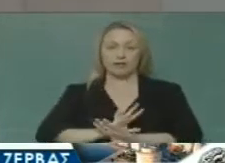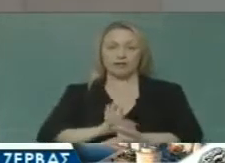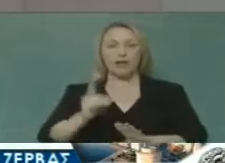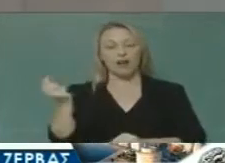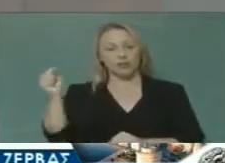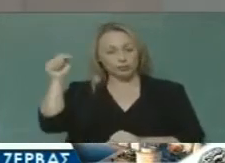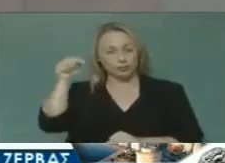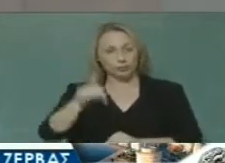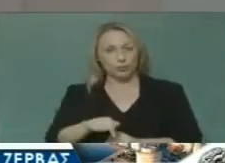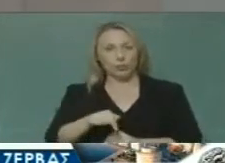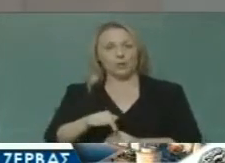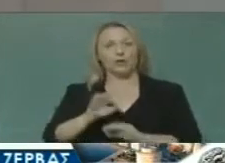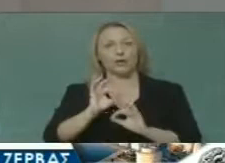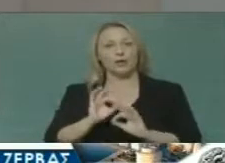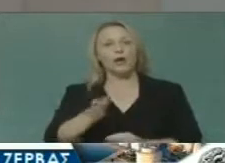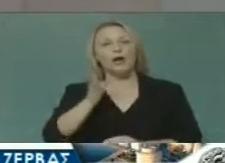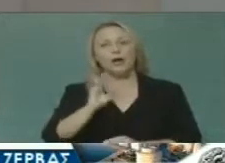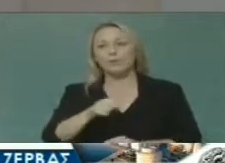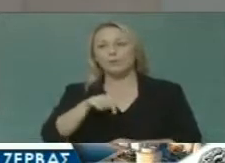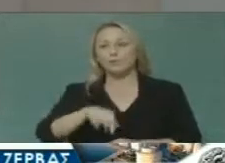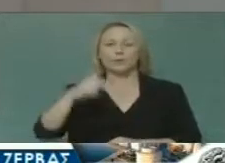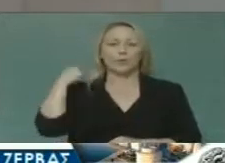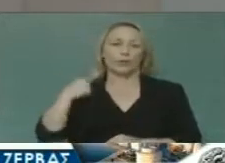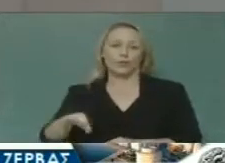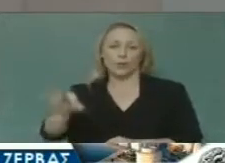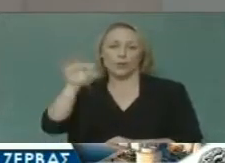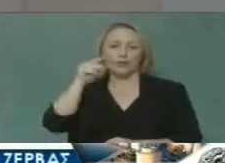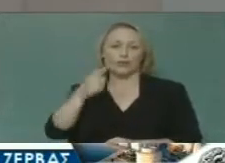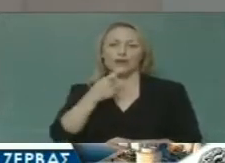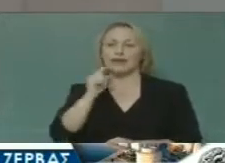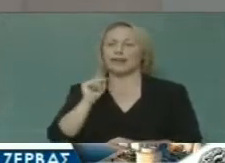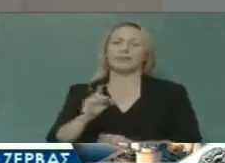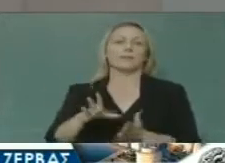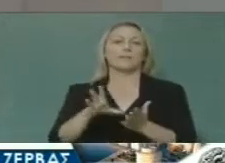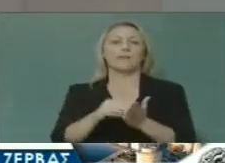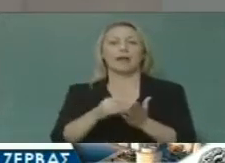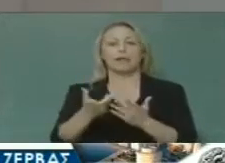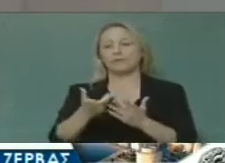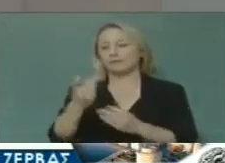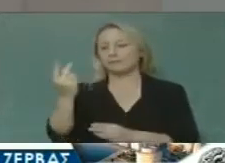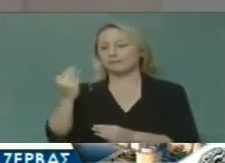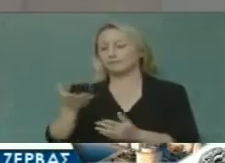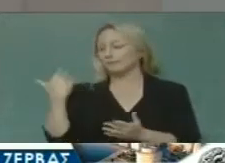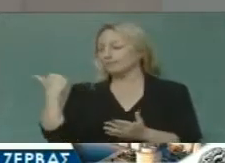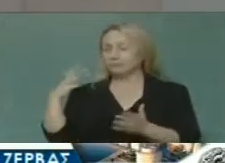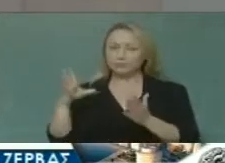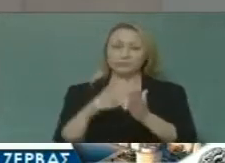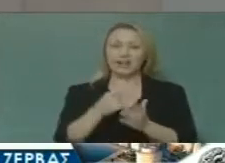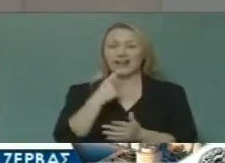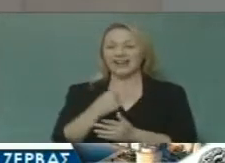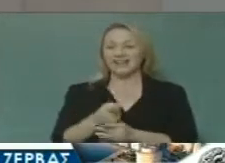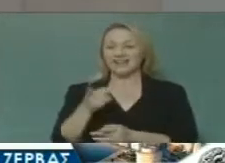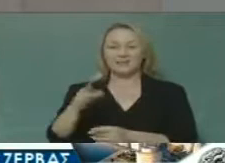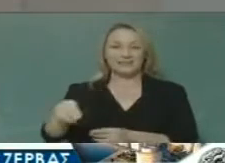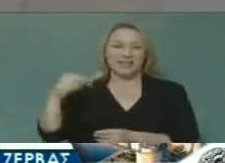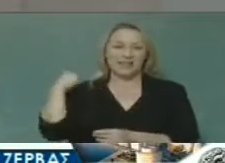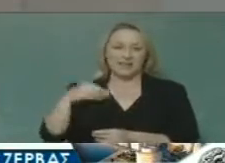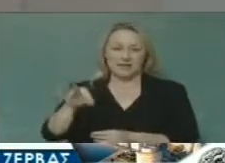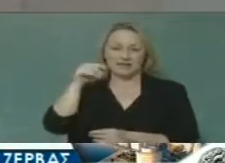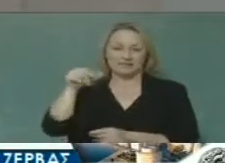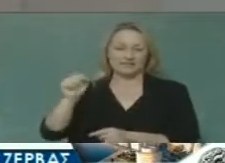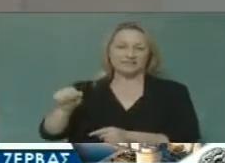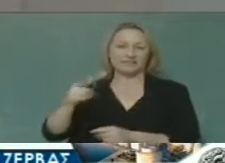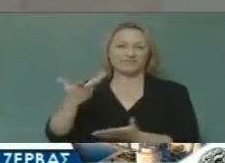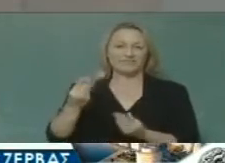σημείο κάθε αναφορά στο Δήμο μας από παράδειγμα προβληματισμού και πιθανής αστοχίας να έχει ένα